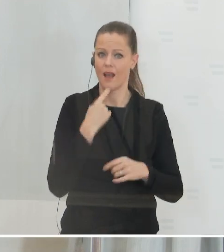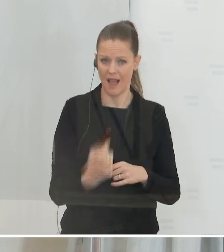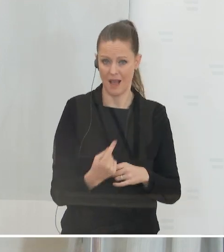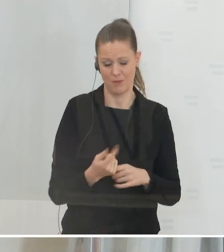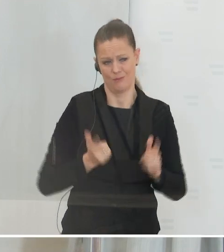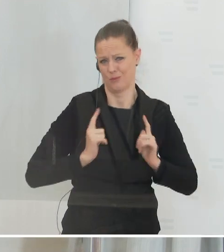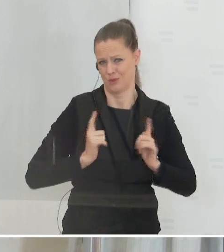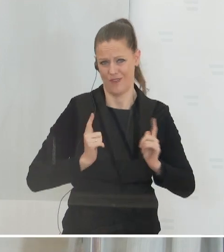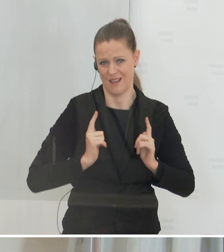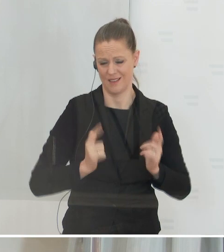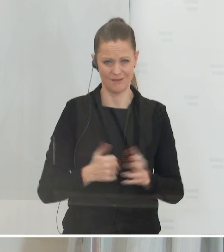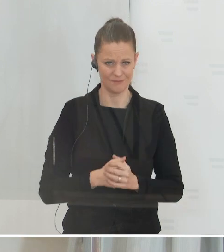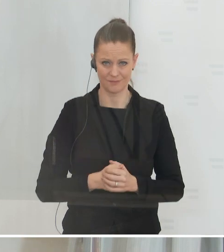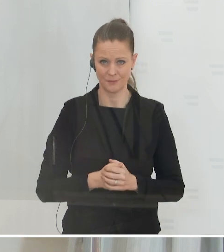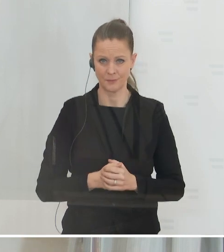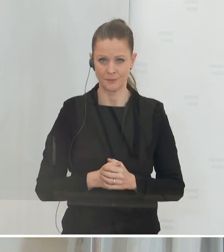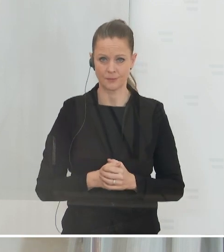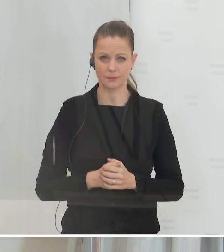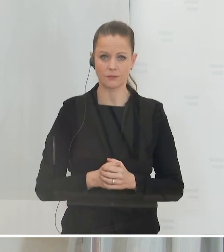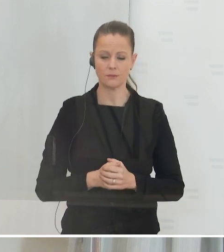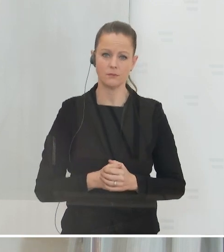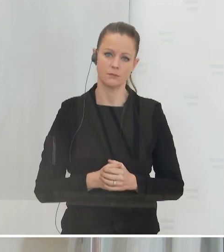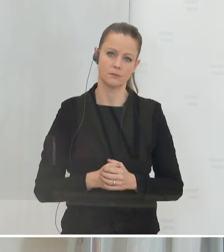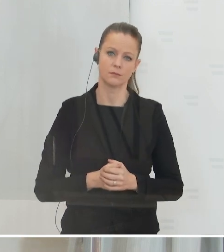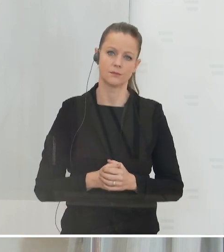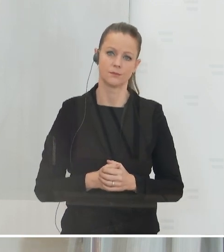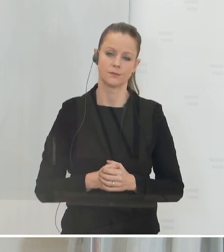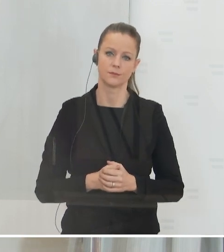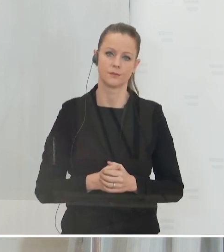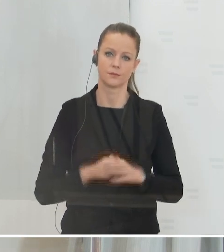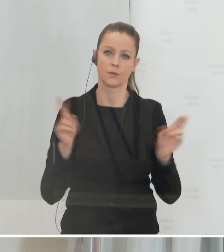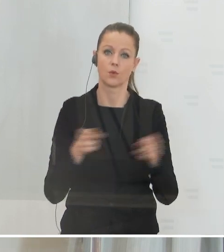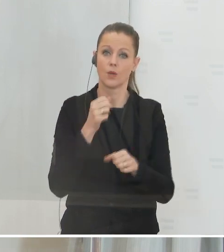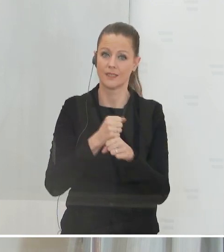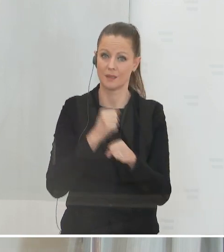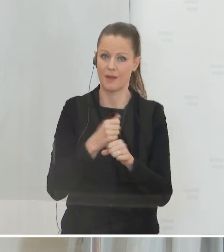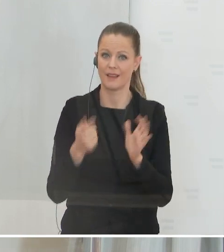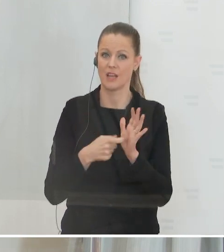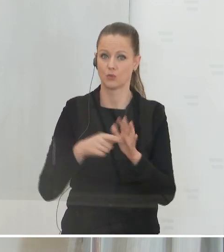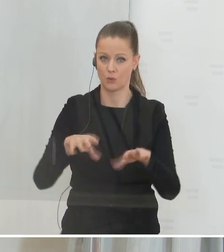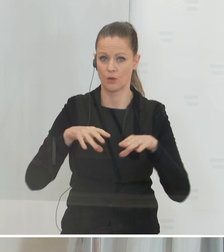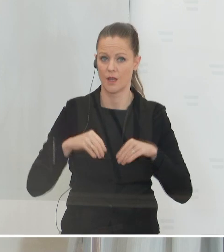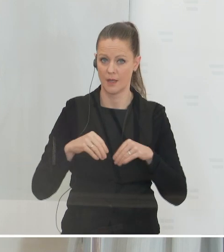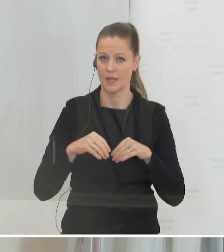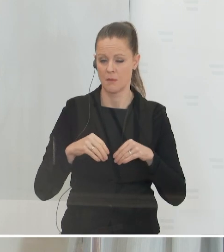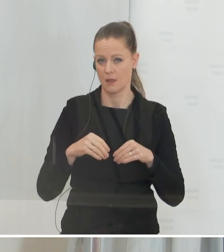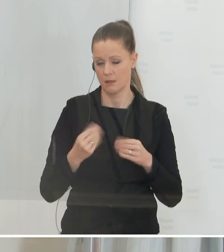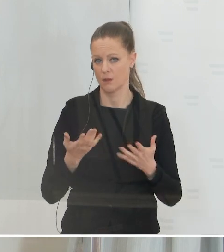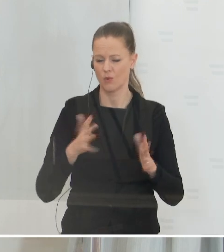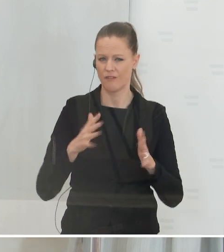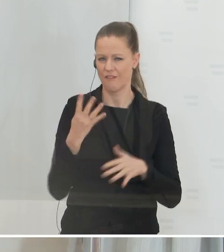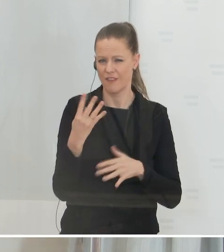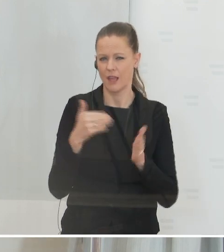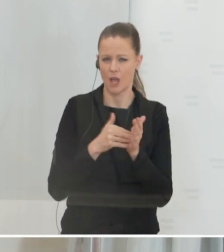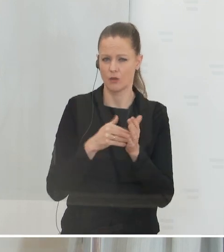kann ich jetzt nicht vorgreifen. Was die Inanspruchnahme der Kurzarbeit betrifft, so sprechen wir von ungefähr knapp 4